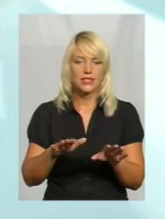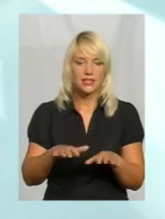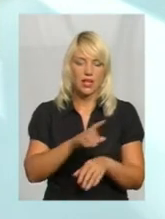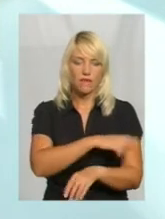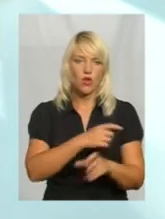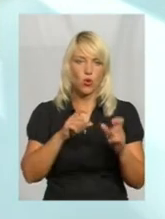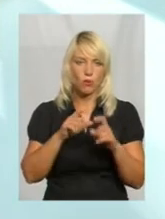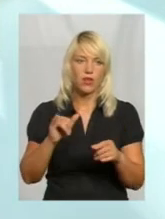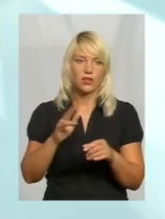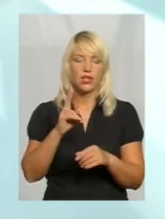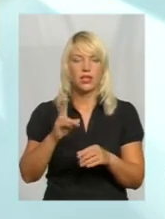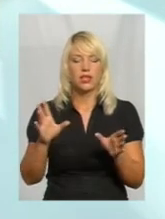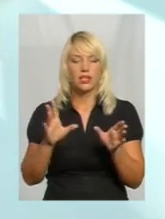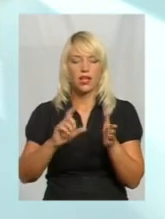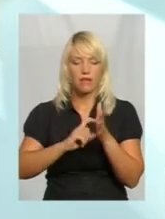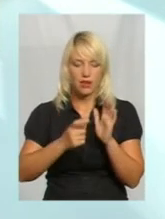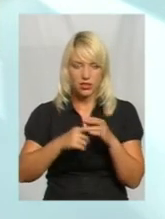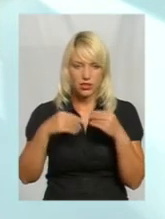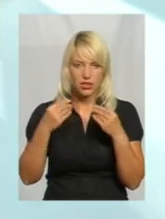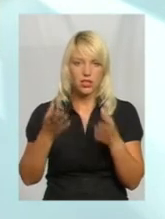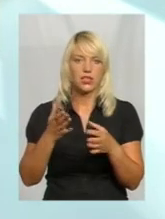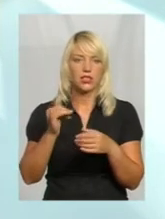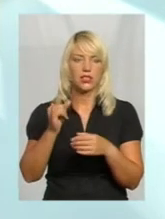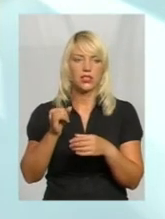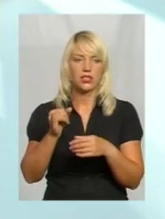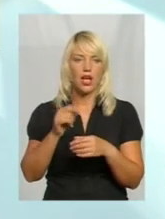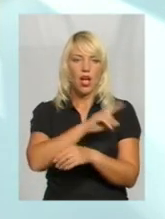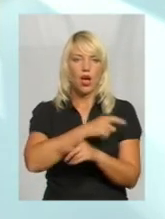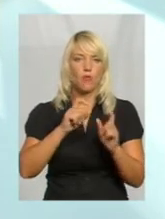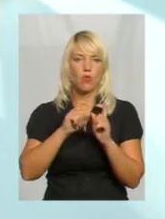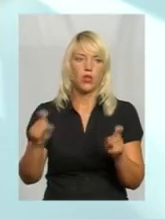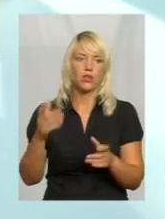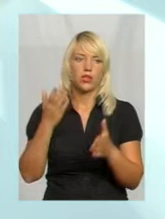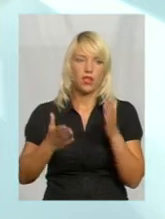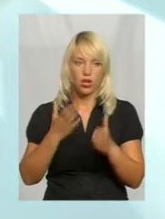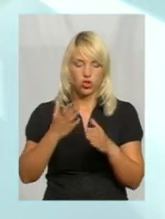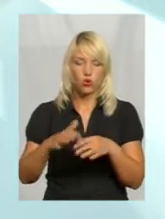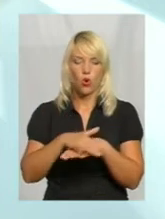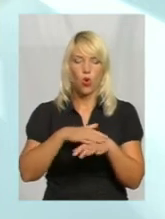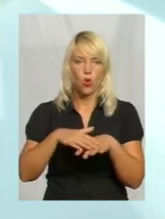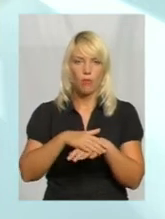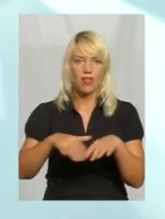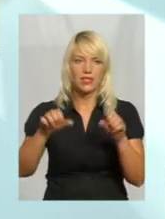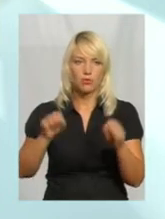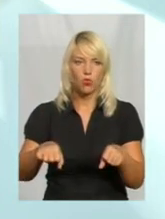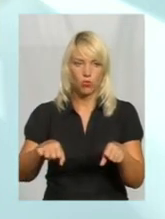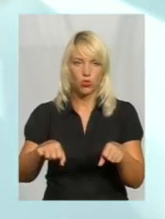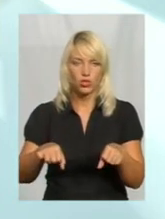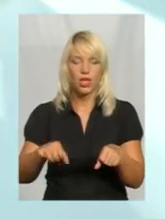і з квартирами зроблені амбулаторії. Тобто, якщо громада спроможня і керівник